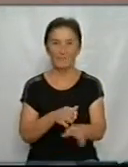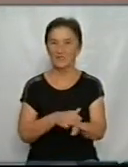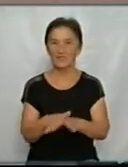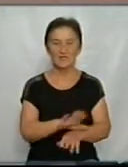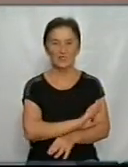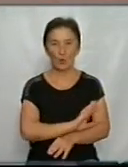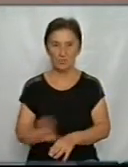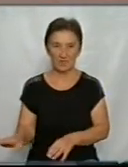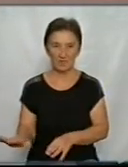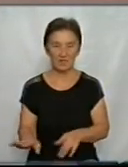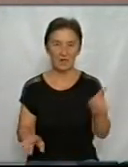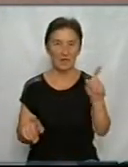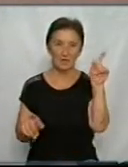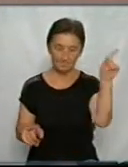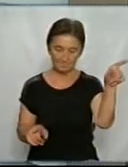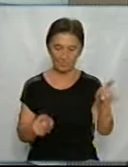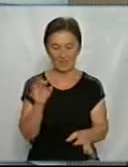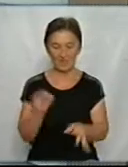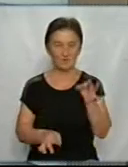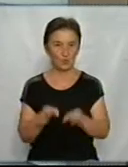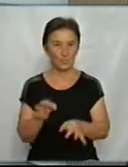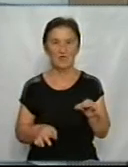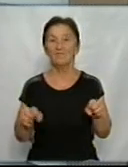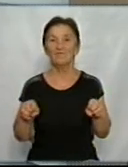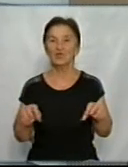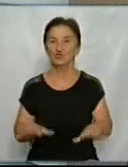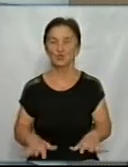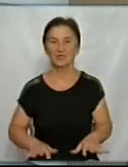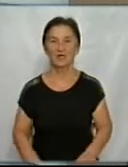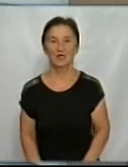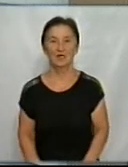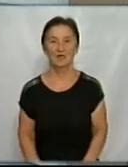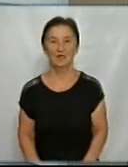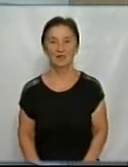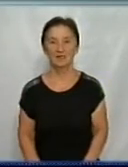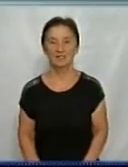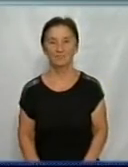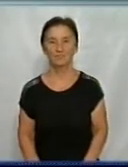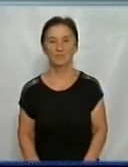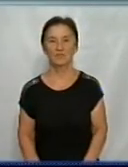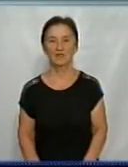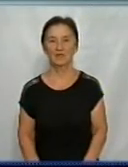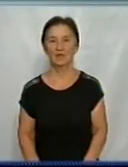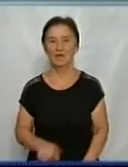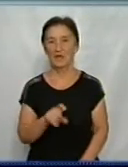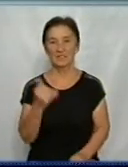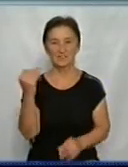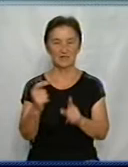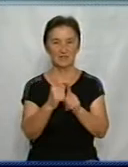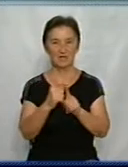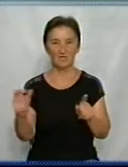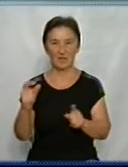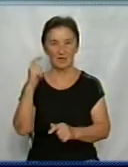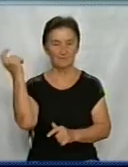Додає, нині цю справу вирішують у суді. Ольга Проценко, Олександр Донцов, новини на Суспільному, Кропивницький. За словами власниці